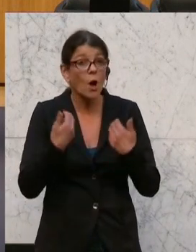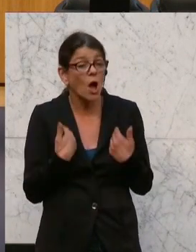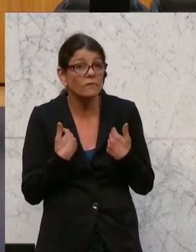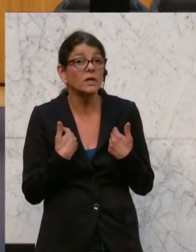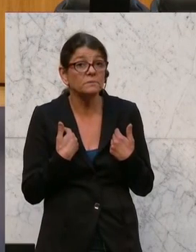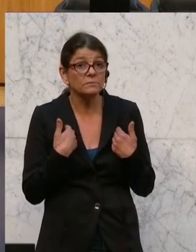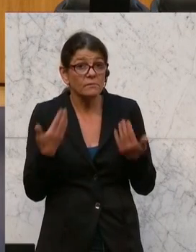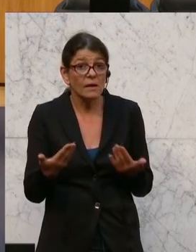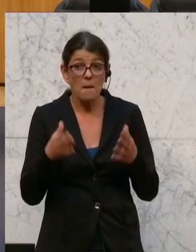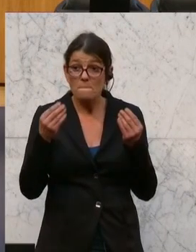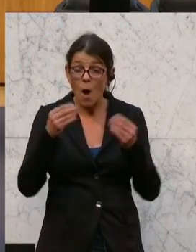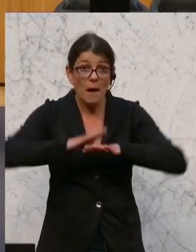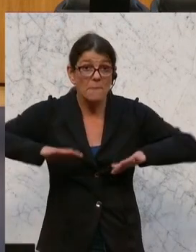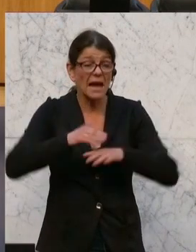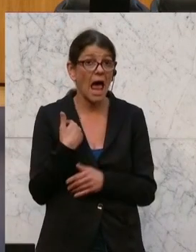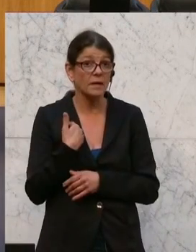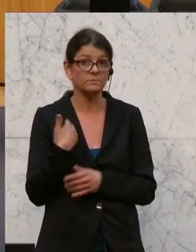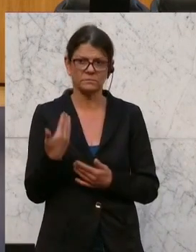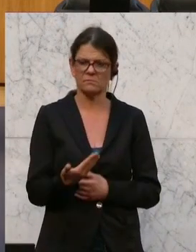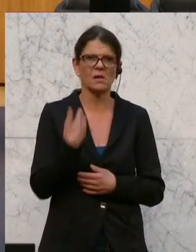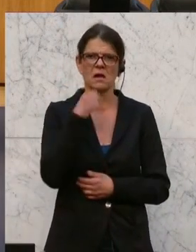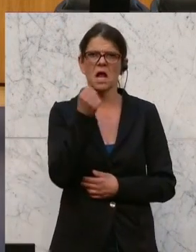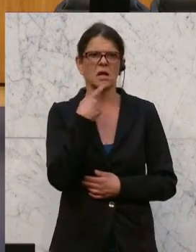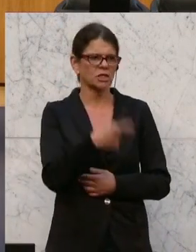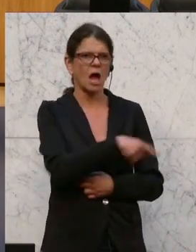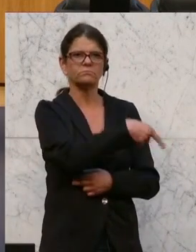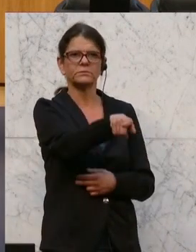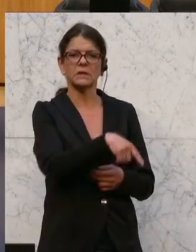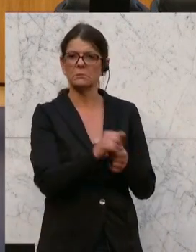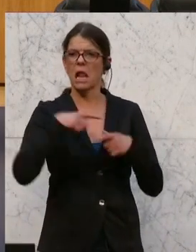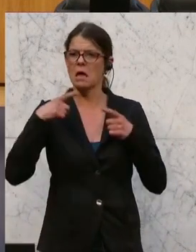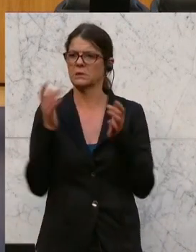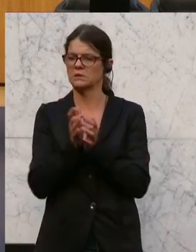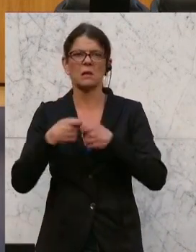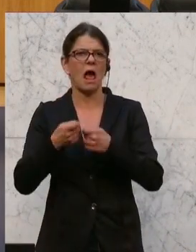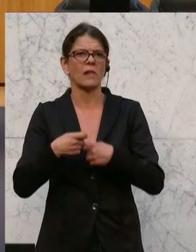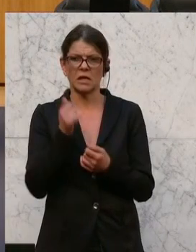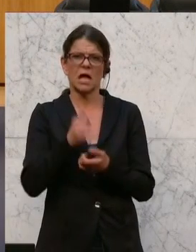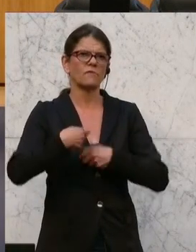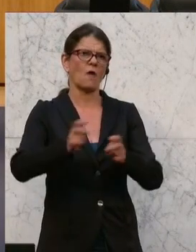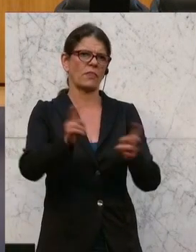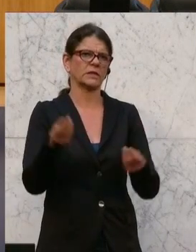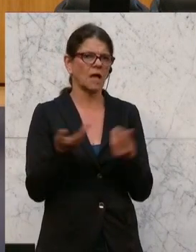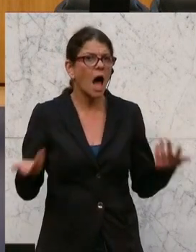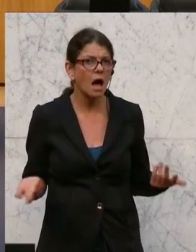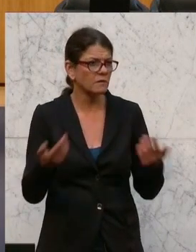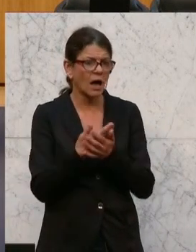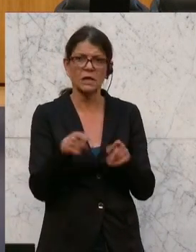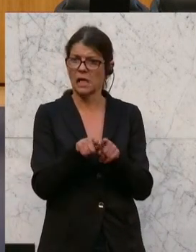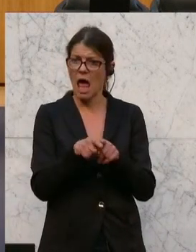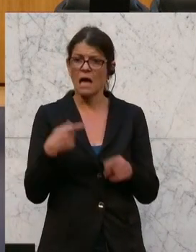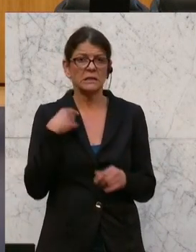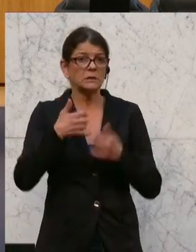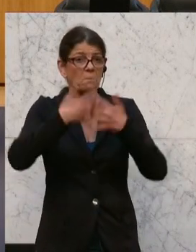im Möbelhandel ist, dann kann der nicht zu ihm sagen, du gehst in den Lebensmittelhandel und verkaufst was anders. Das wäre dasselbe, wenn ich zu einem